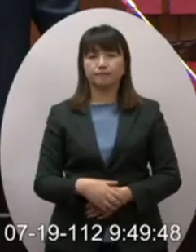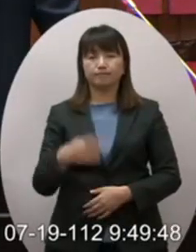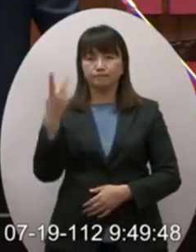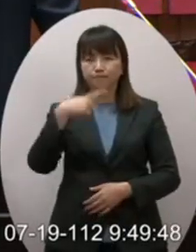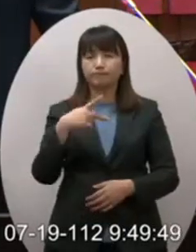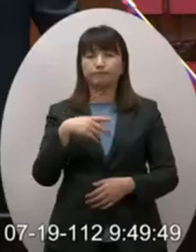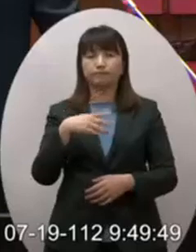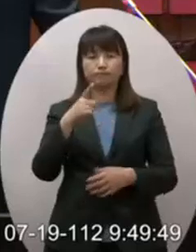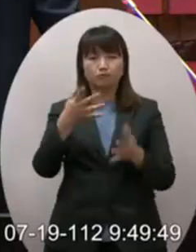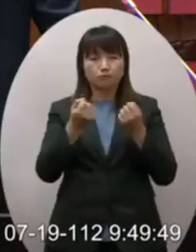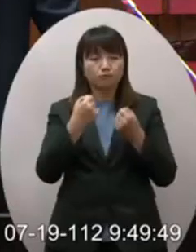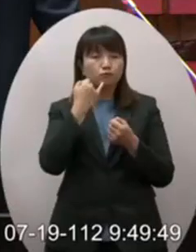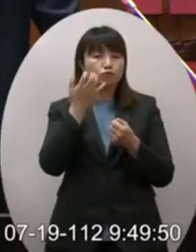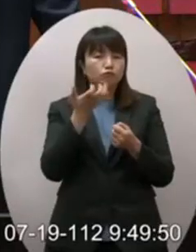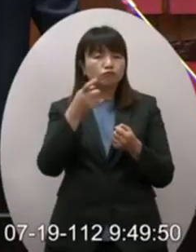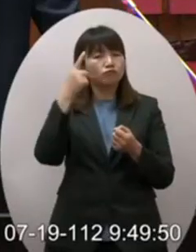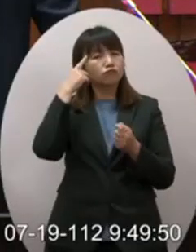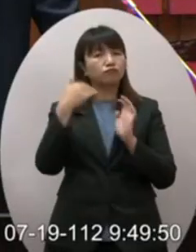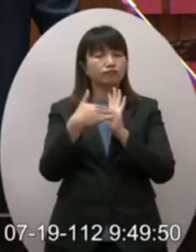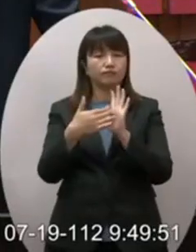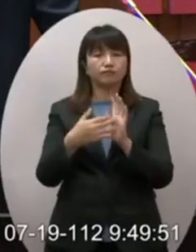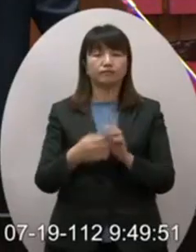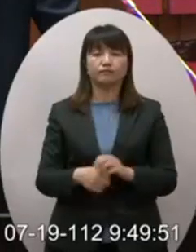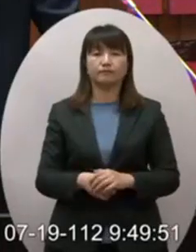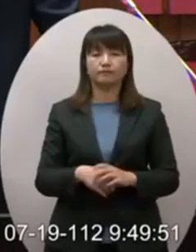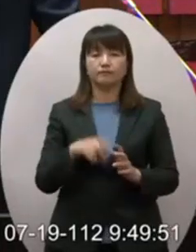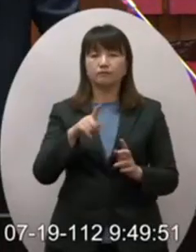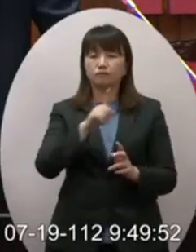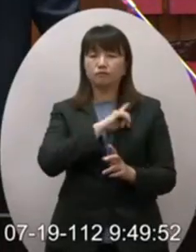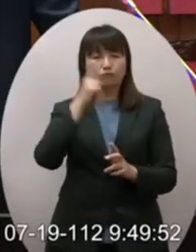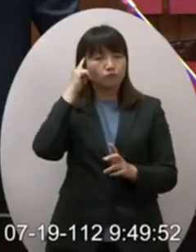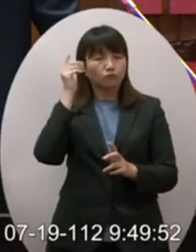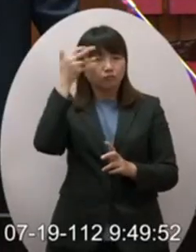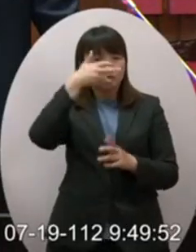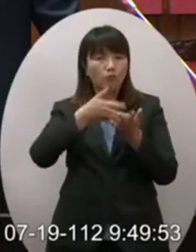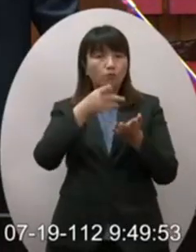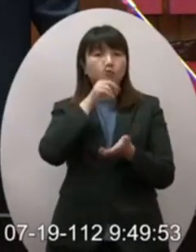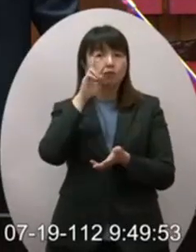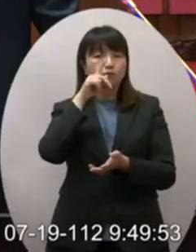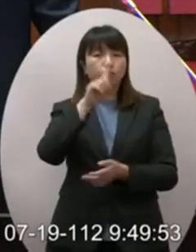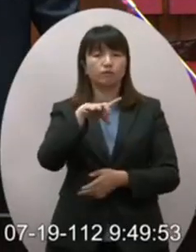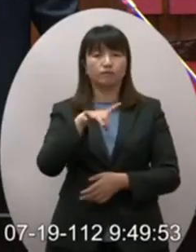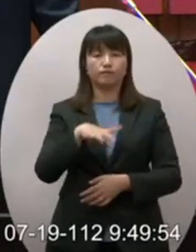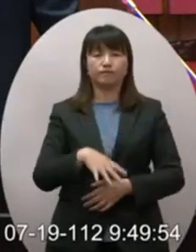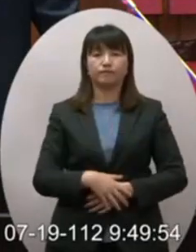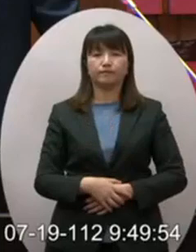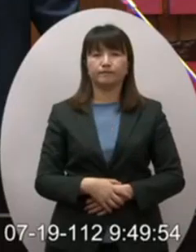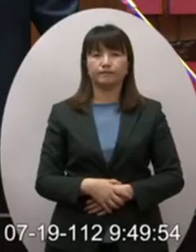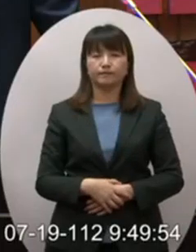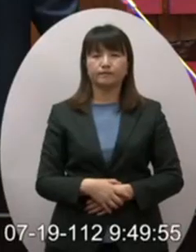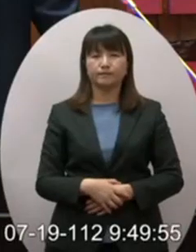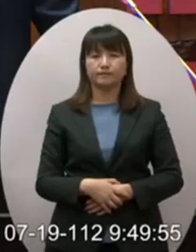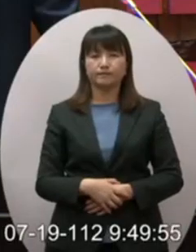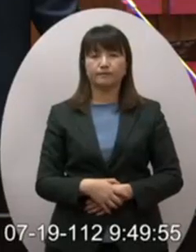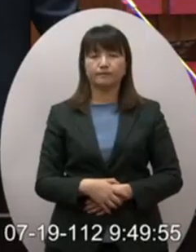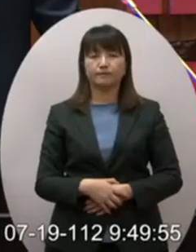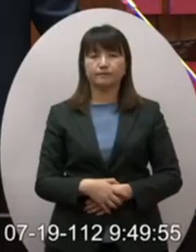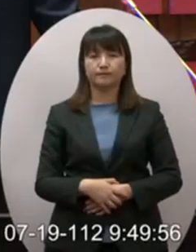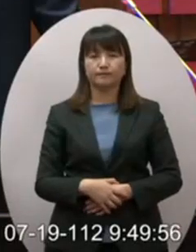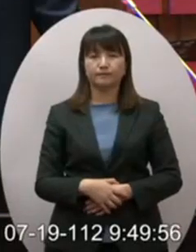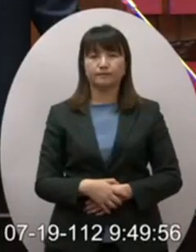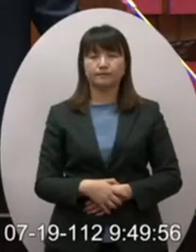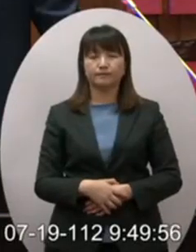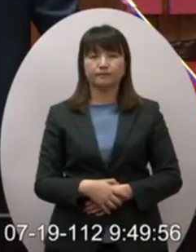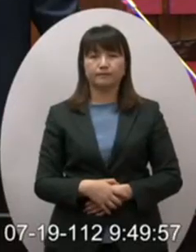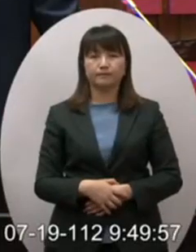我問你接不接受你剛剛說不接受那你認為他哪裡講錯了我覺得第一個他所有的數字根據都